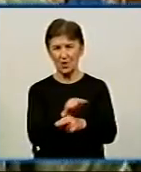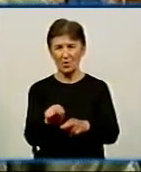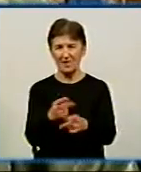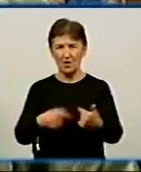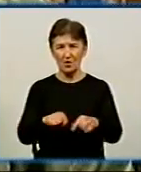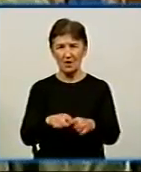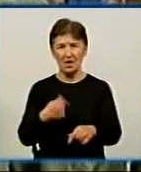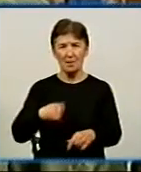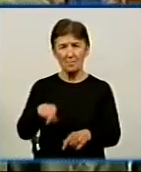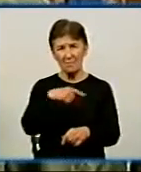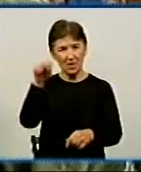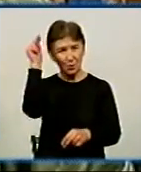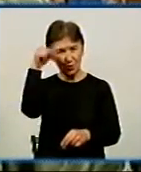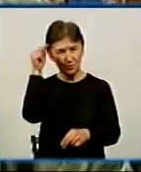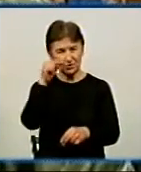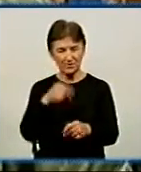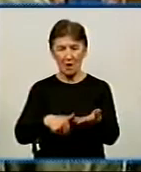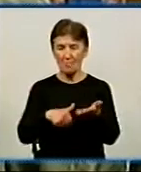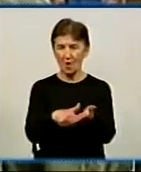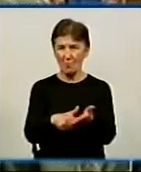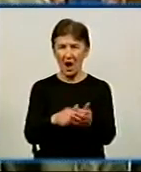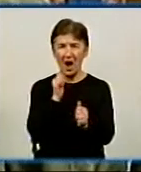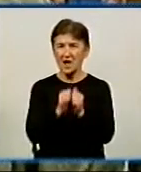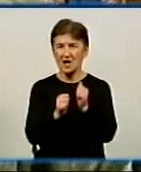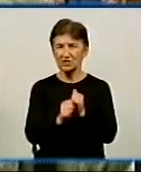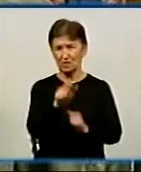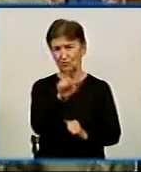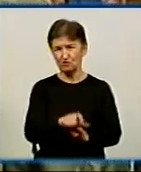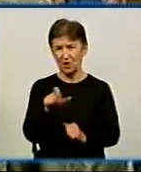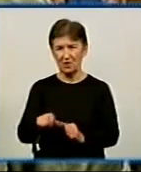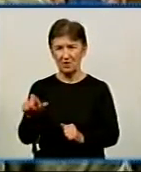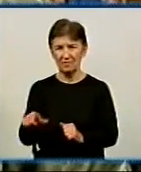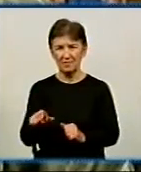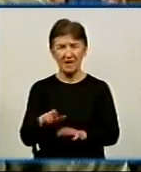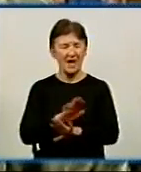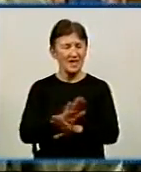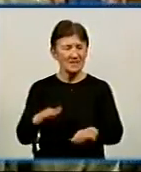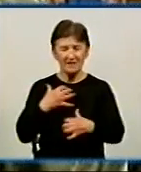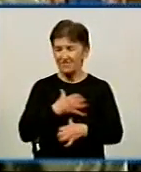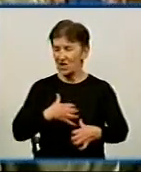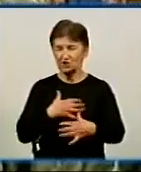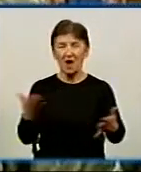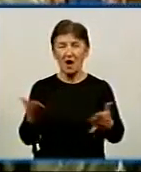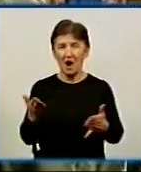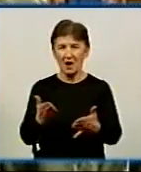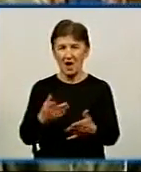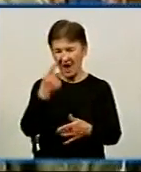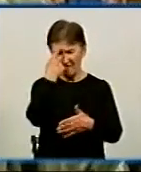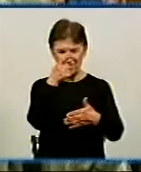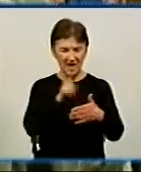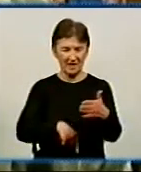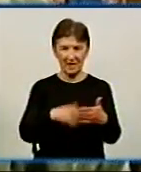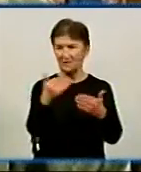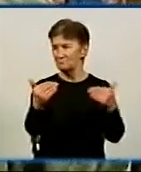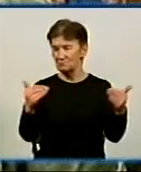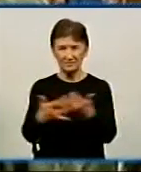навчаємося допомагати кожному людину, незалежно від того, якій віре він принадлежить. Для капеланів не вистачує віри, і, мабуть,